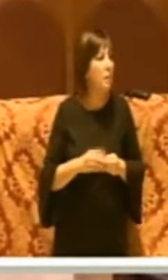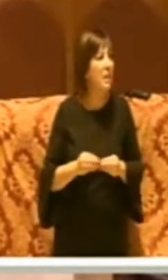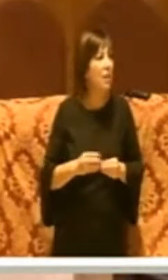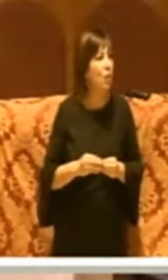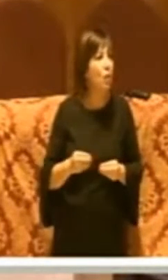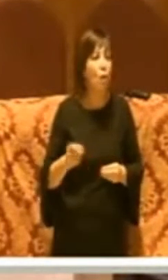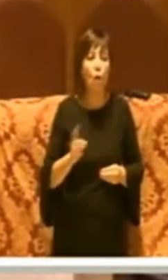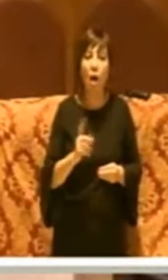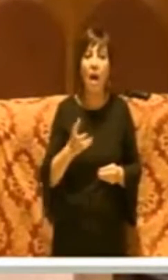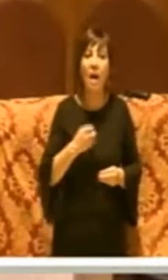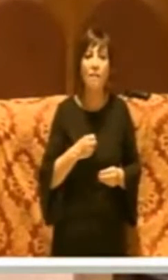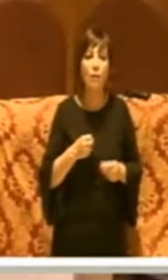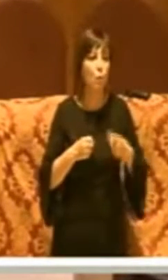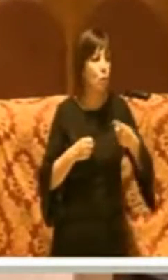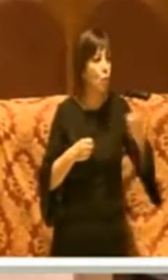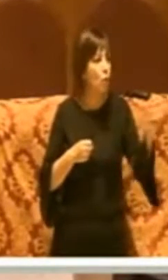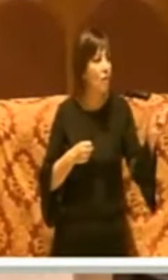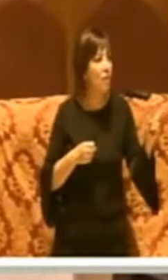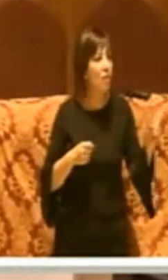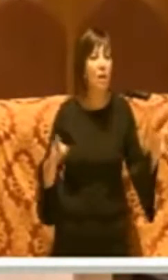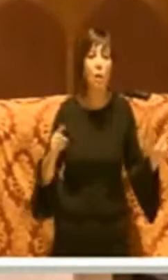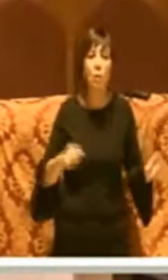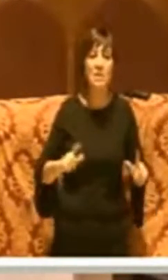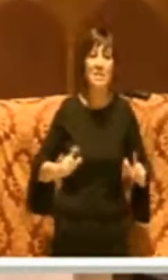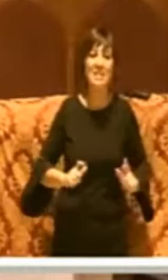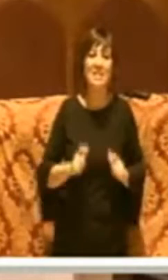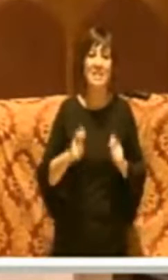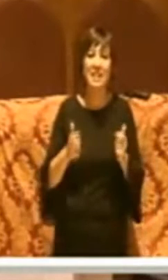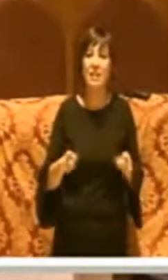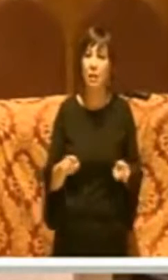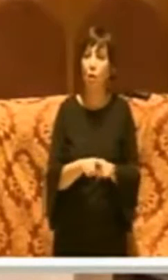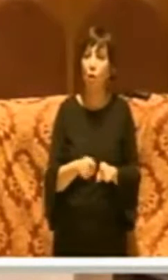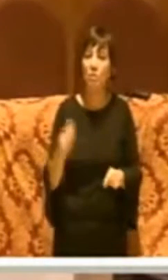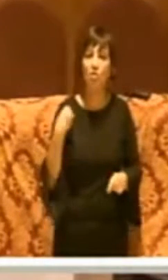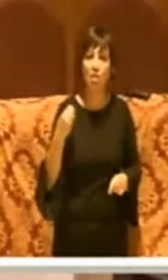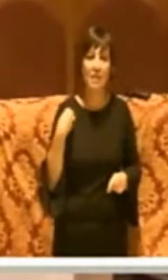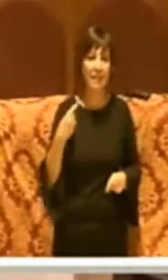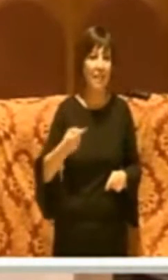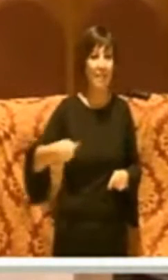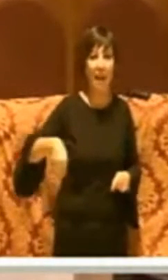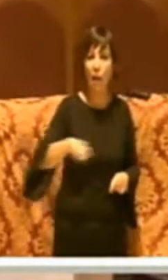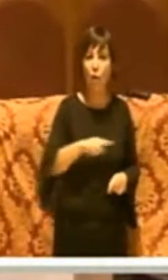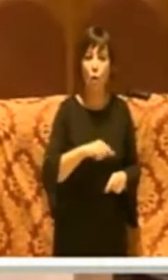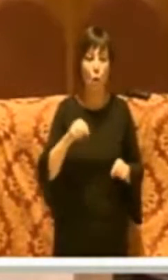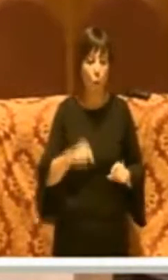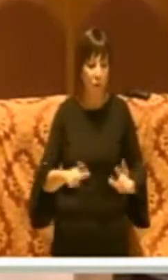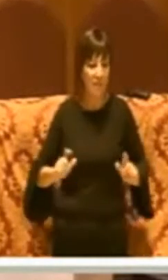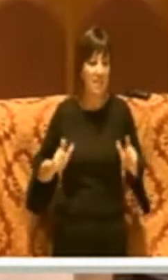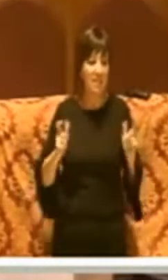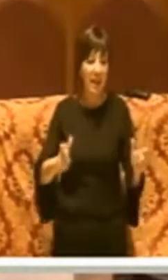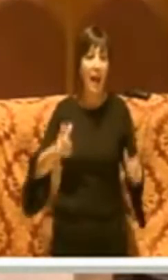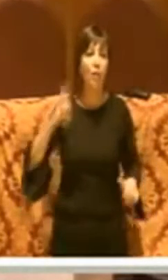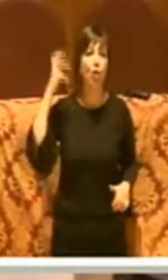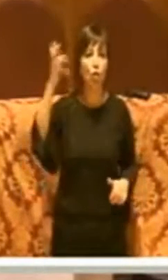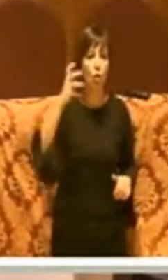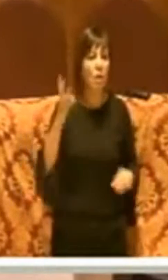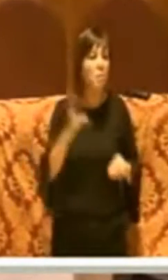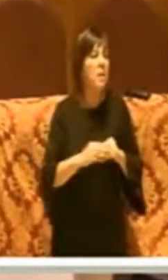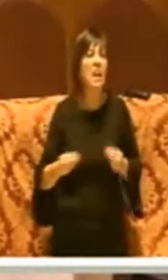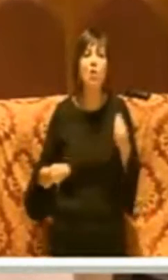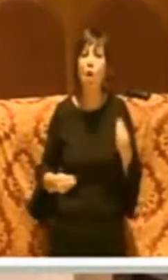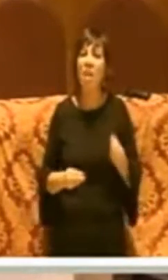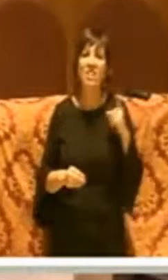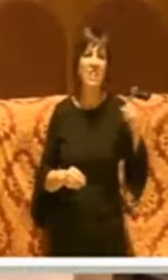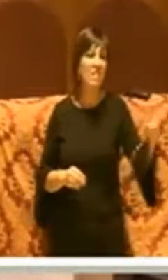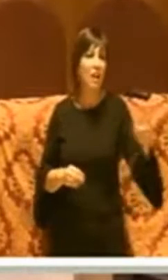avete avuto voi questo scatto come ci chiedete a noi questo scatto di orgoglio ma perché non l'avete